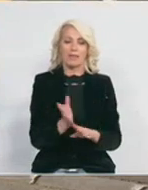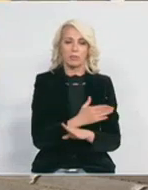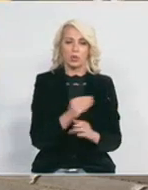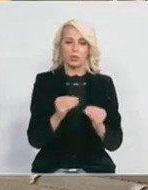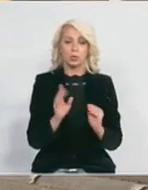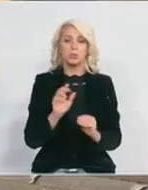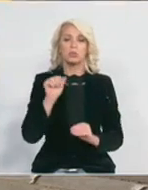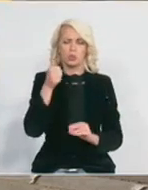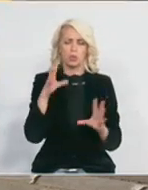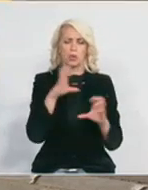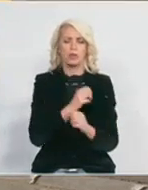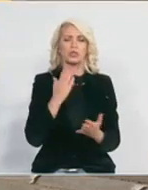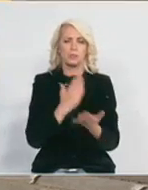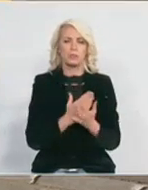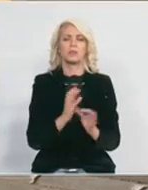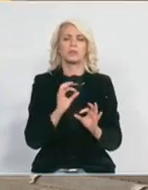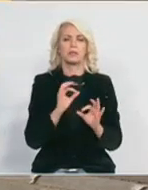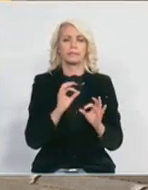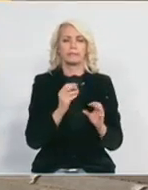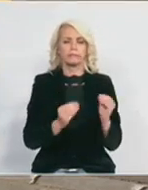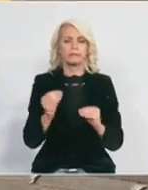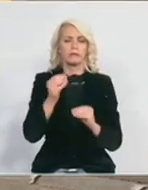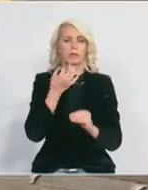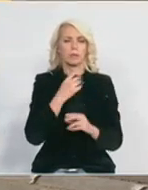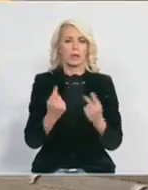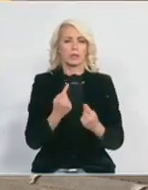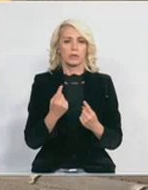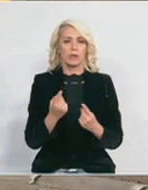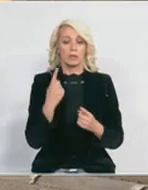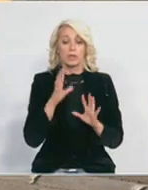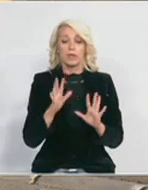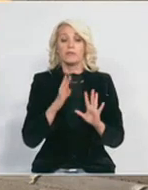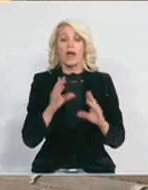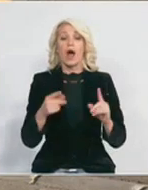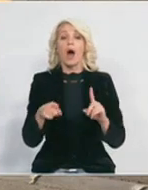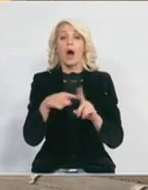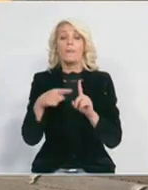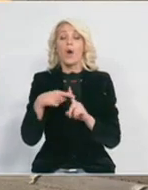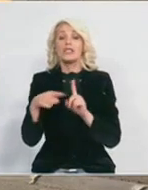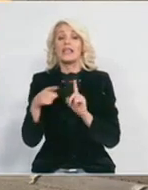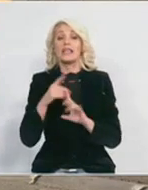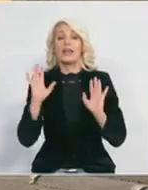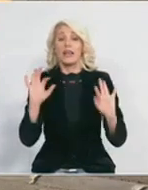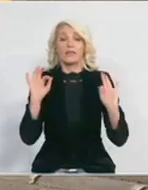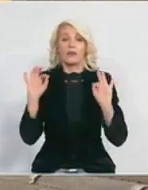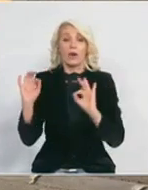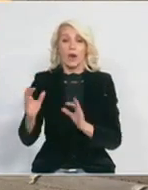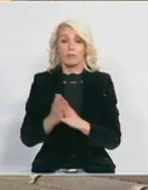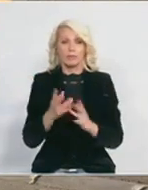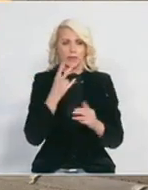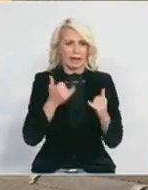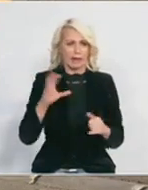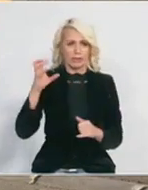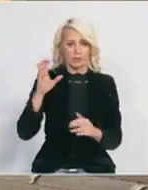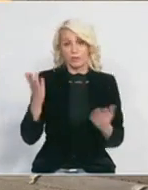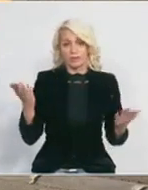pozitivne rezultate iz niša. Možda ovo djelo je pretjerano optimistično, ali pasite, danas je sunce. Nije to